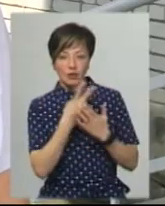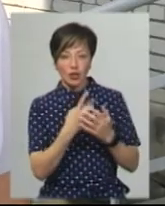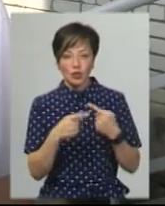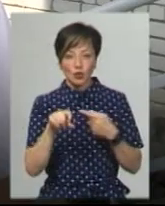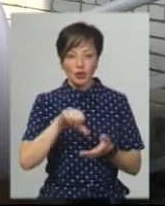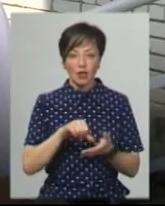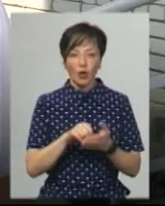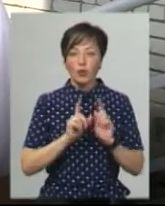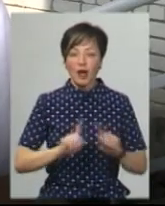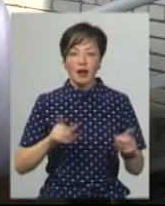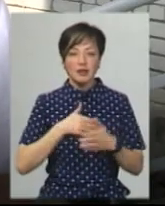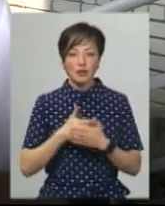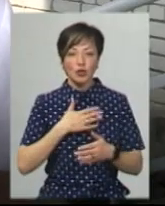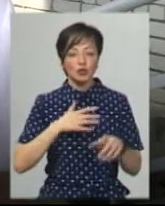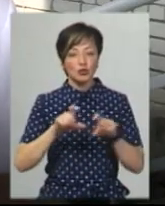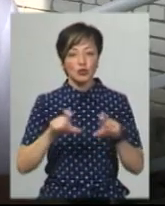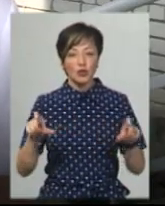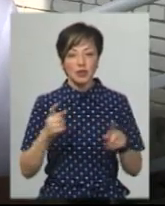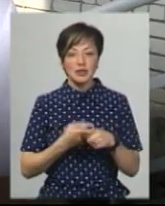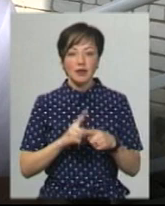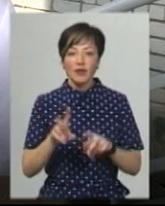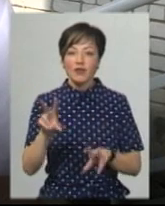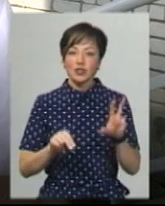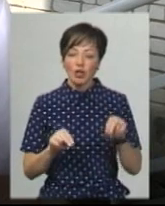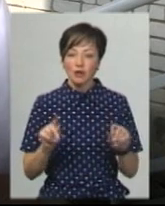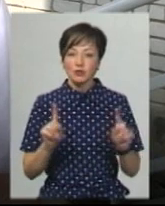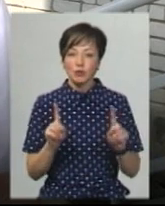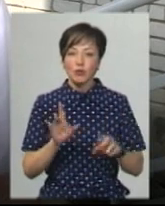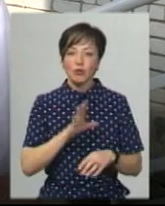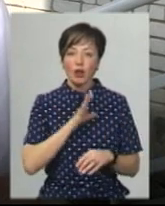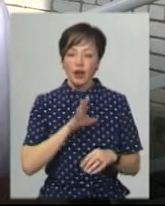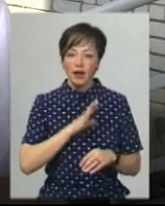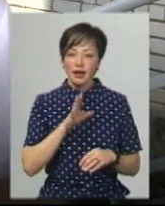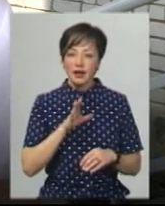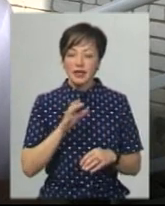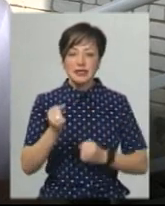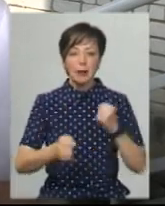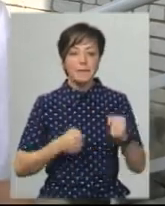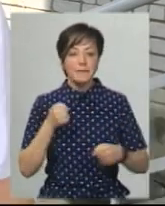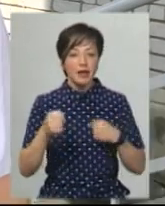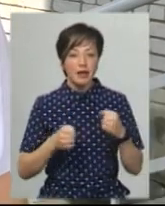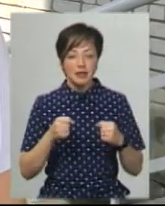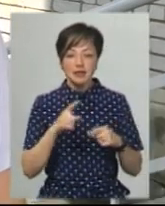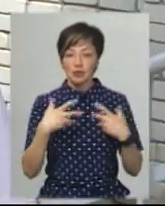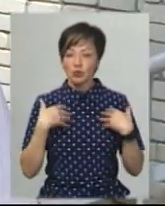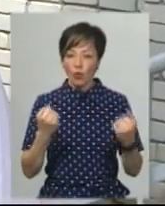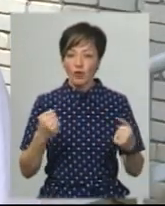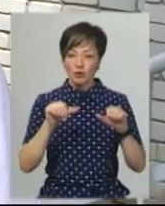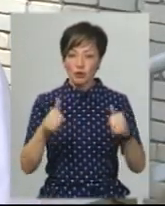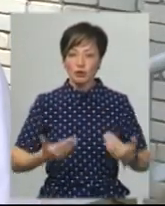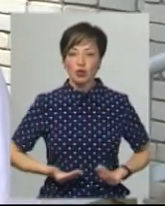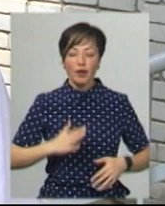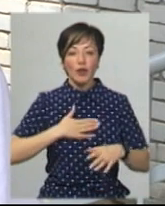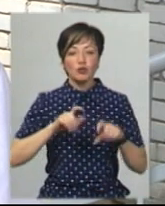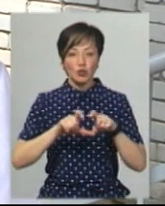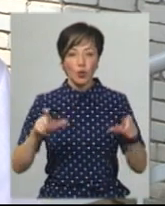Унікальними активностями нашої школи ми вважаємо, що були забіги за здоровий спосіб життя. В нашій